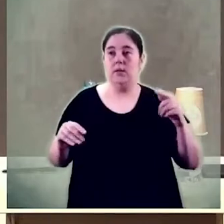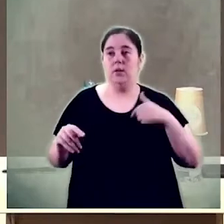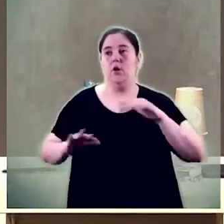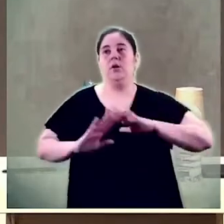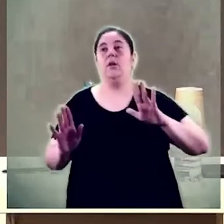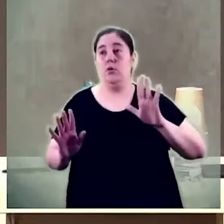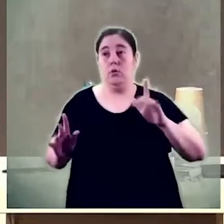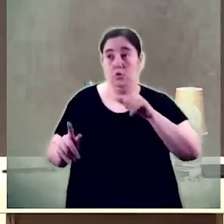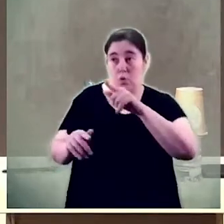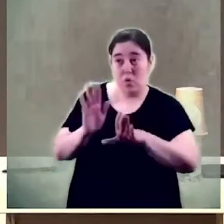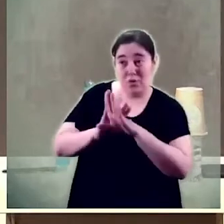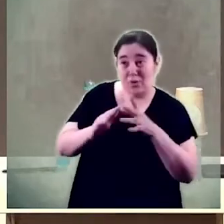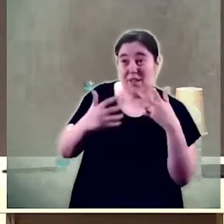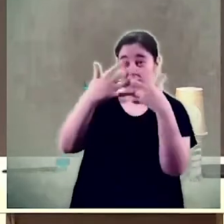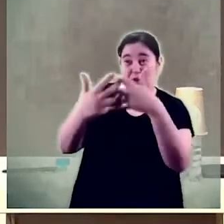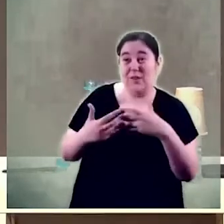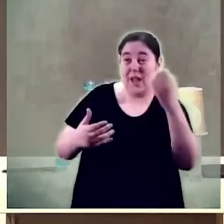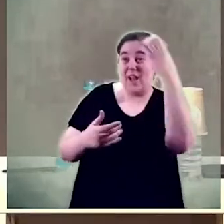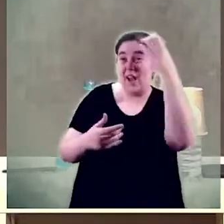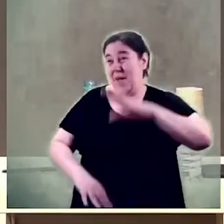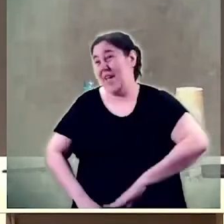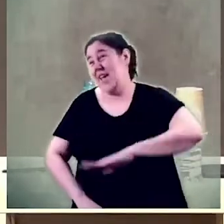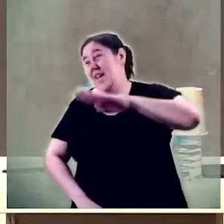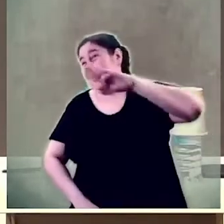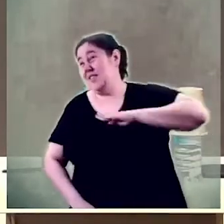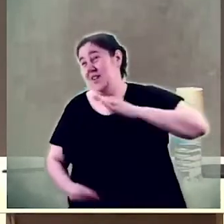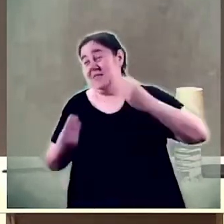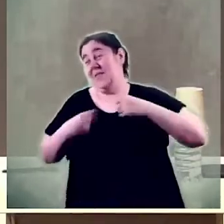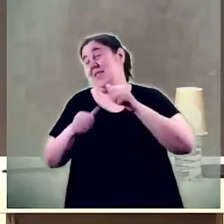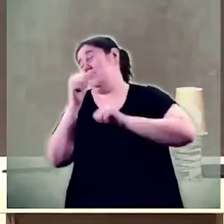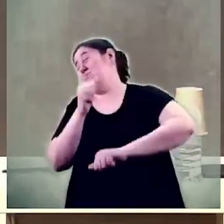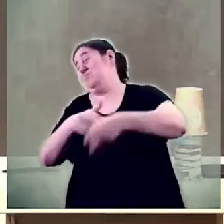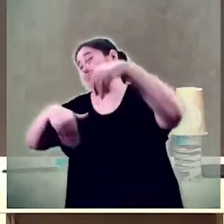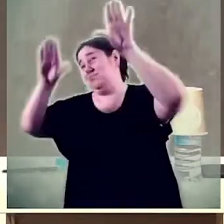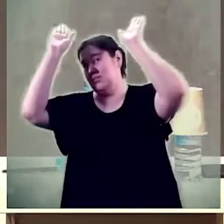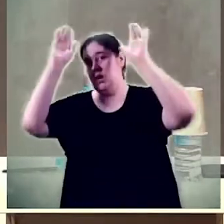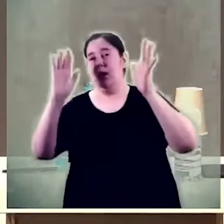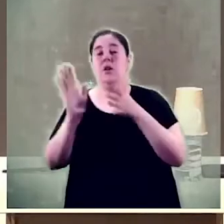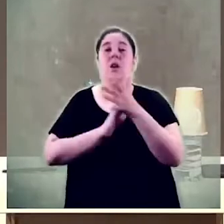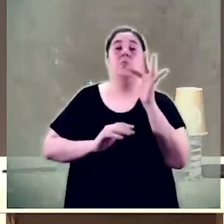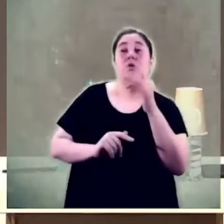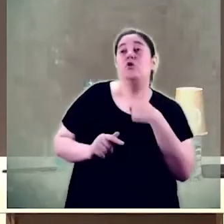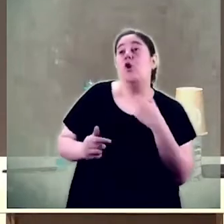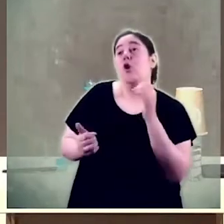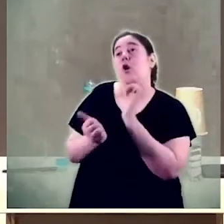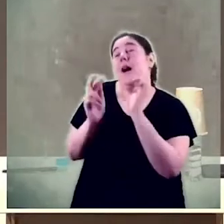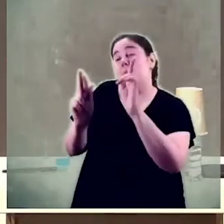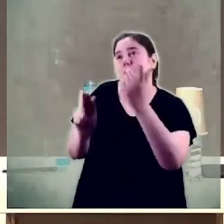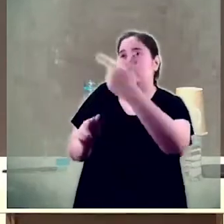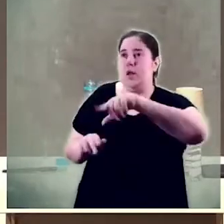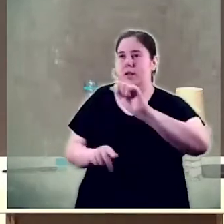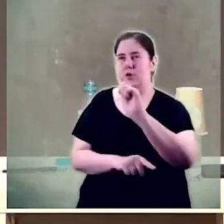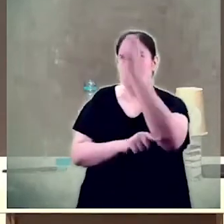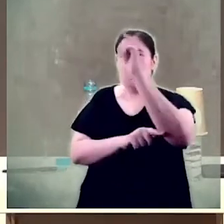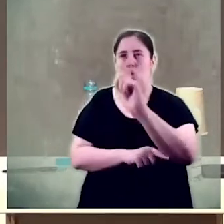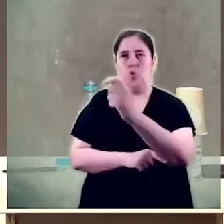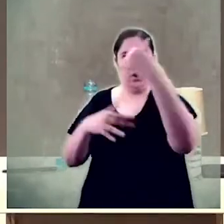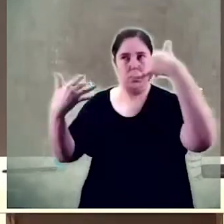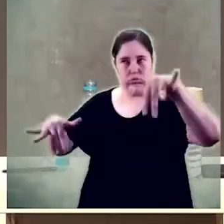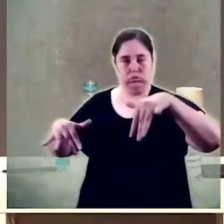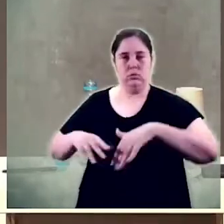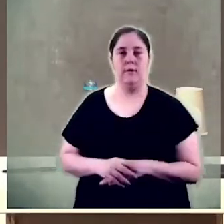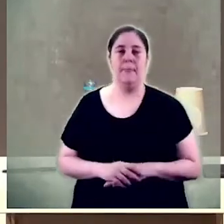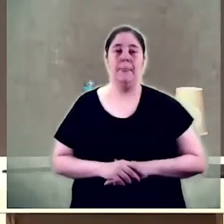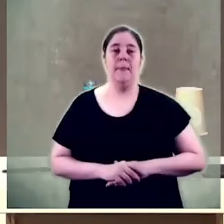no deixaràs de lluitar aprendre tot el que et de la vida i llavors és positiu i espero que ho aconseguiu molt però